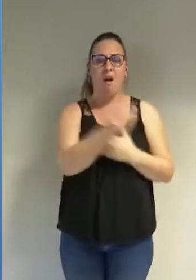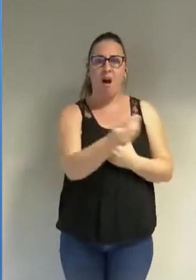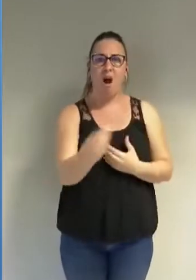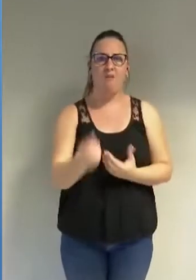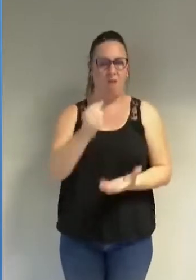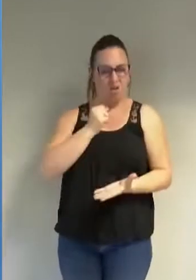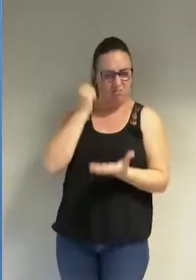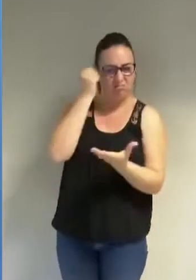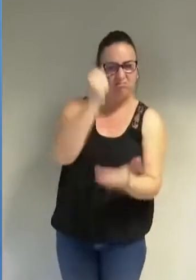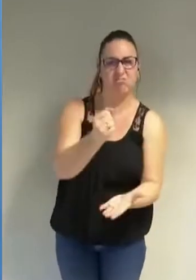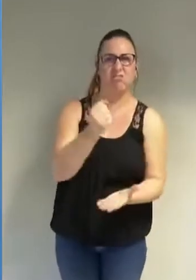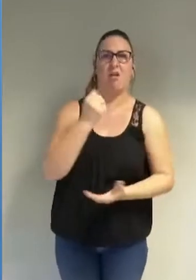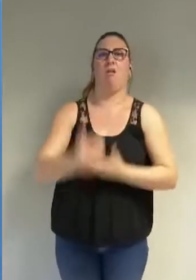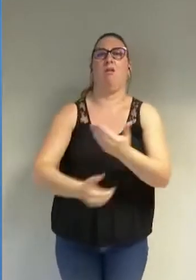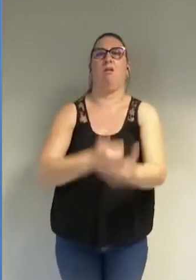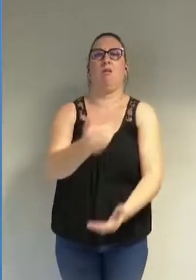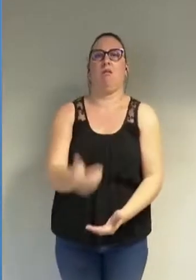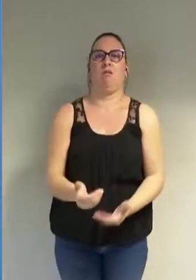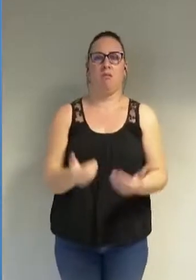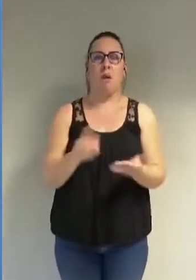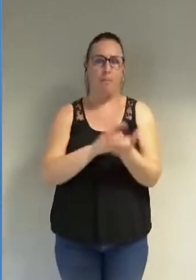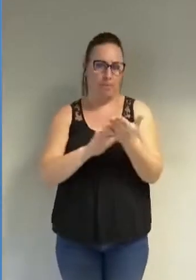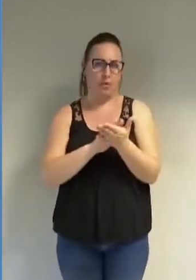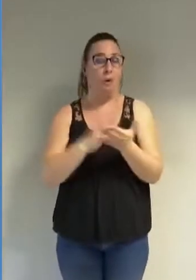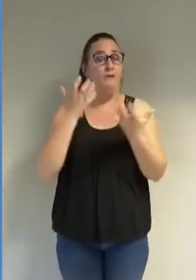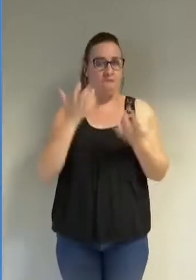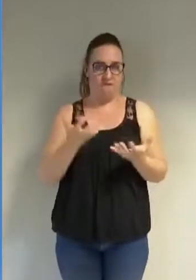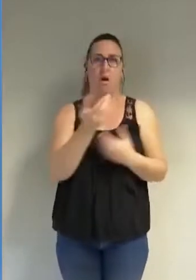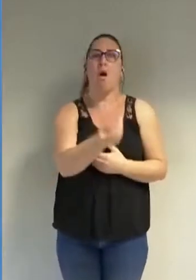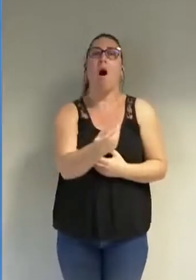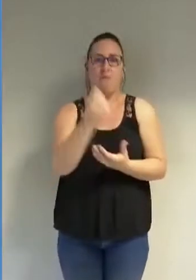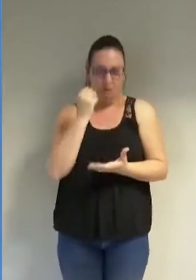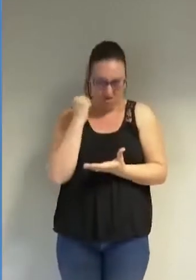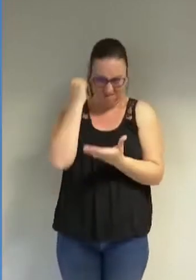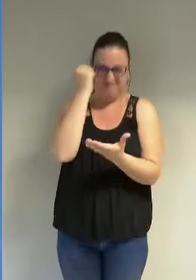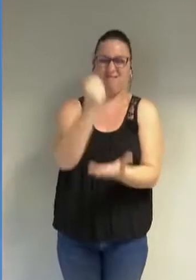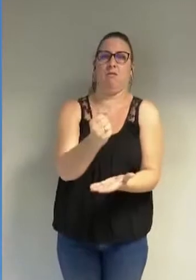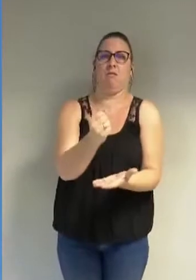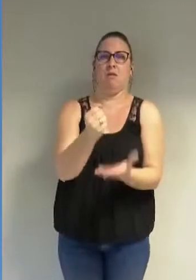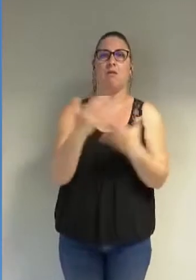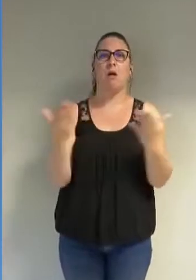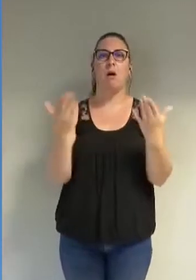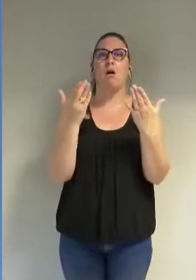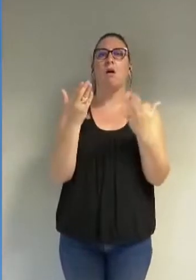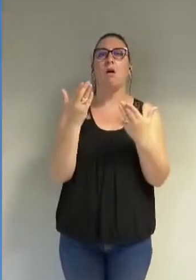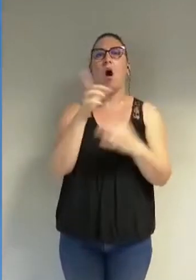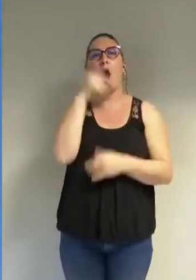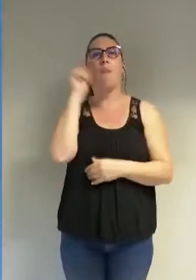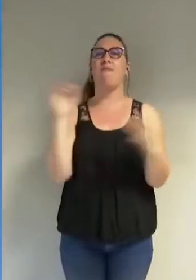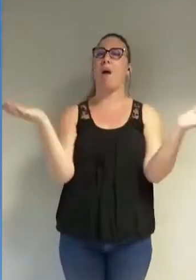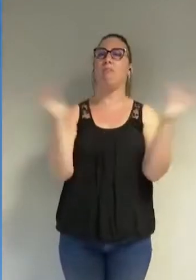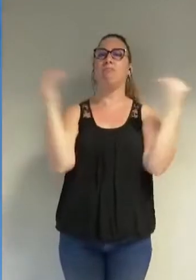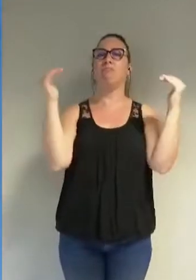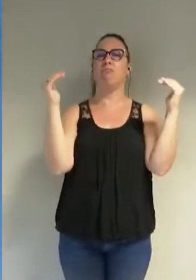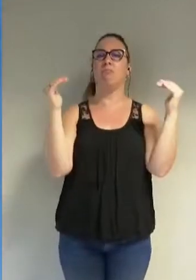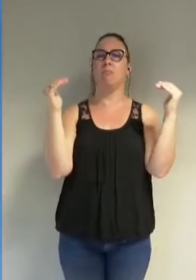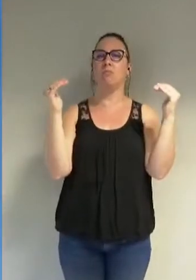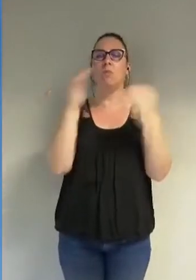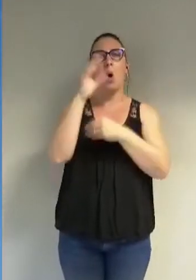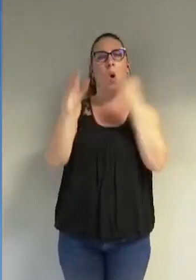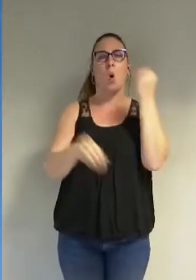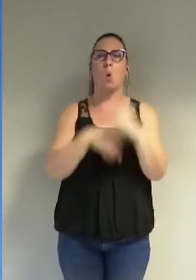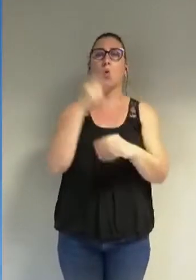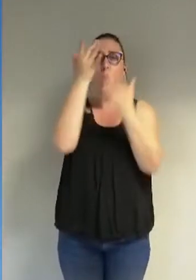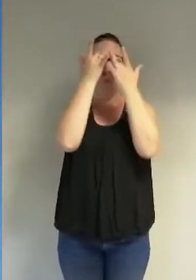enfants que nous souhaitons pardon adopter et transmettre à nos enfants l'égalité des sexes ou le différentialisme